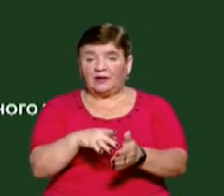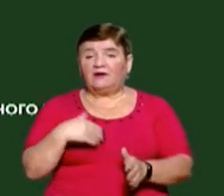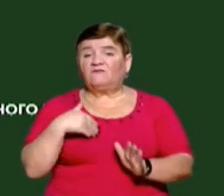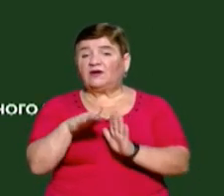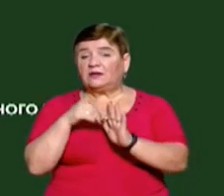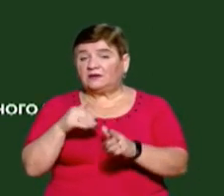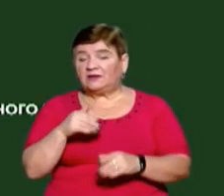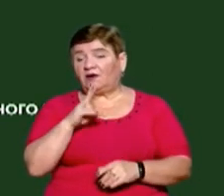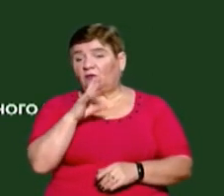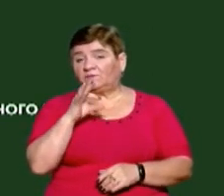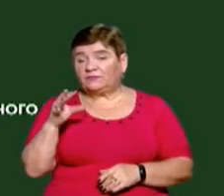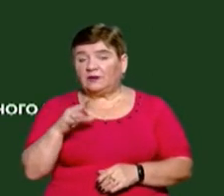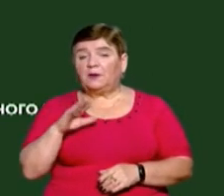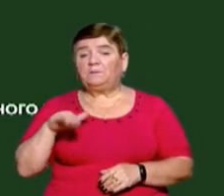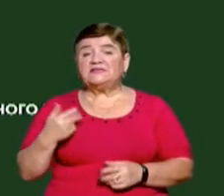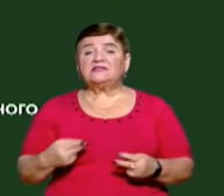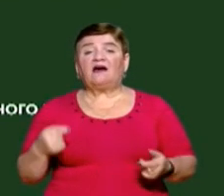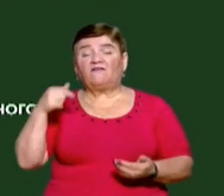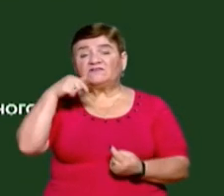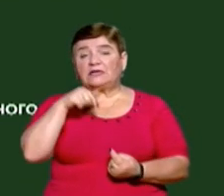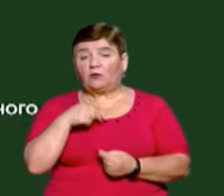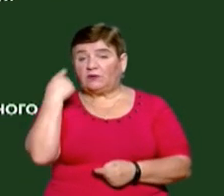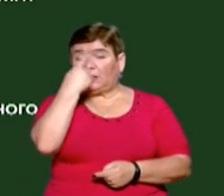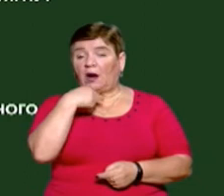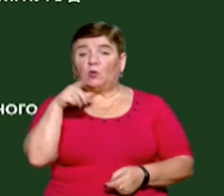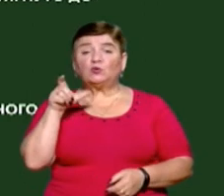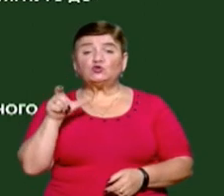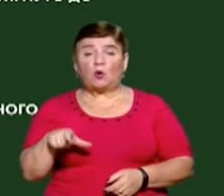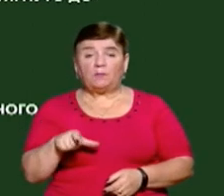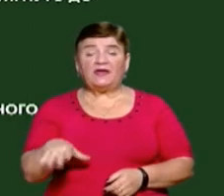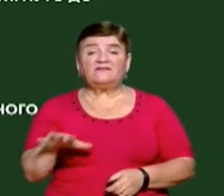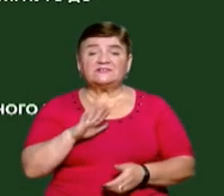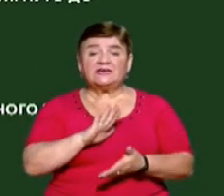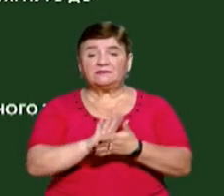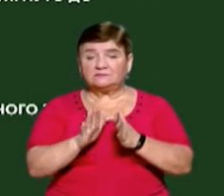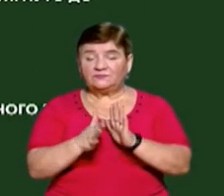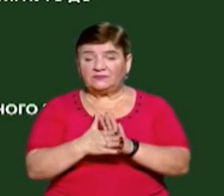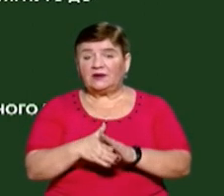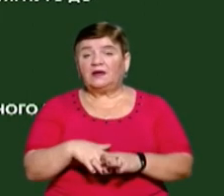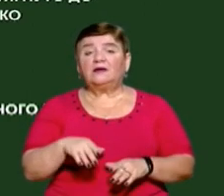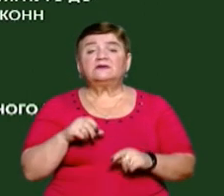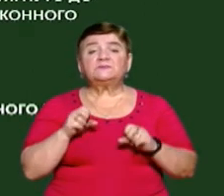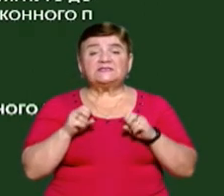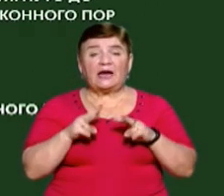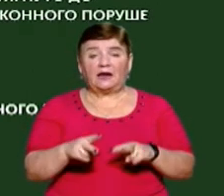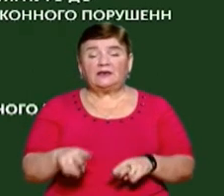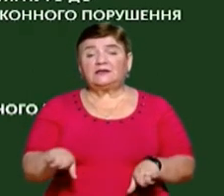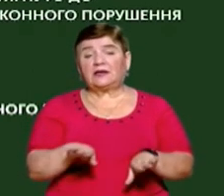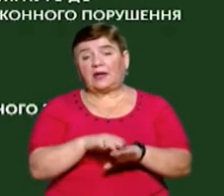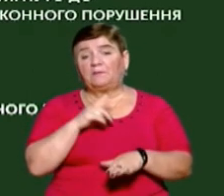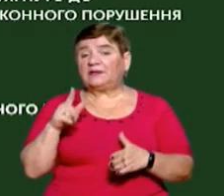прикордонний підросіл після встановлення особи та всіх обставин справи, його буде притягнуто до